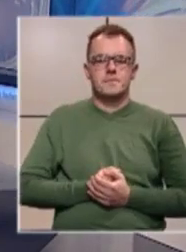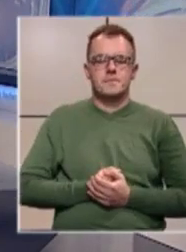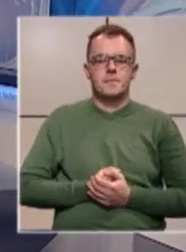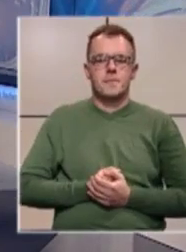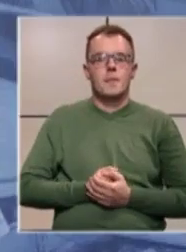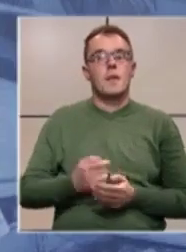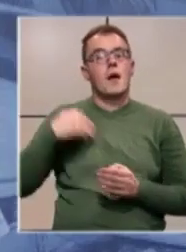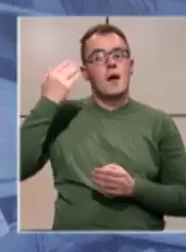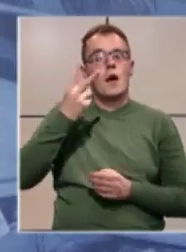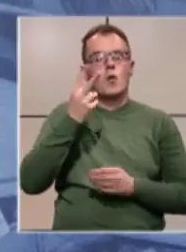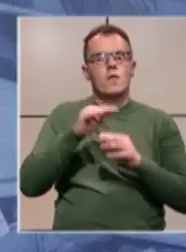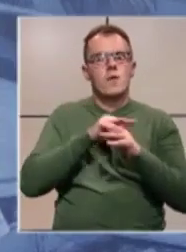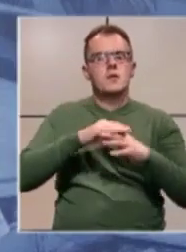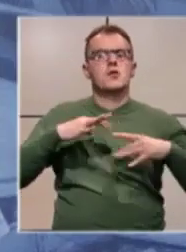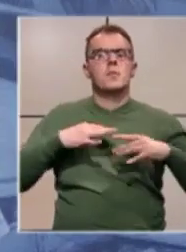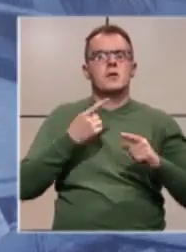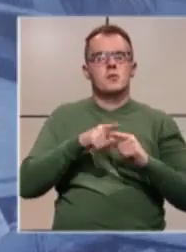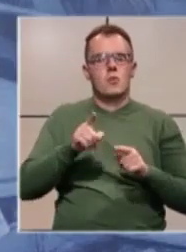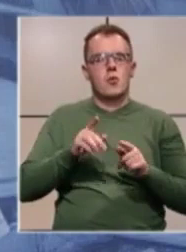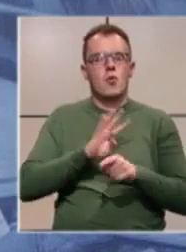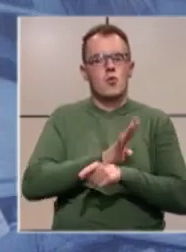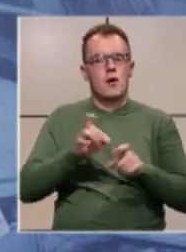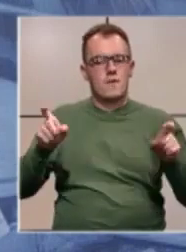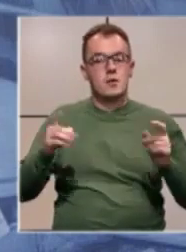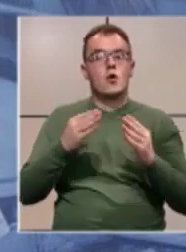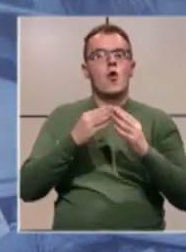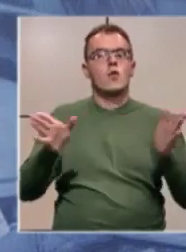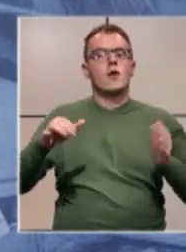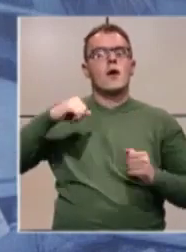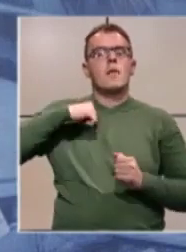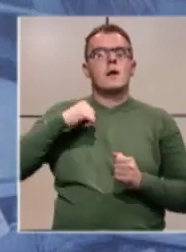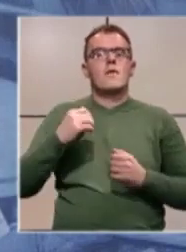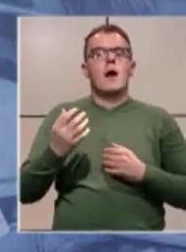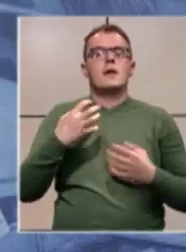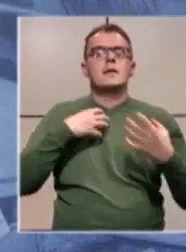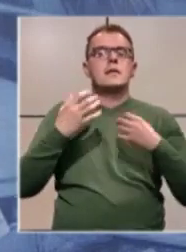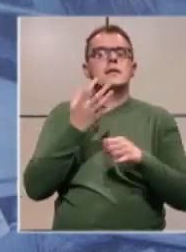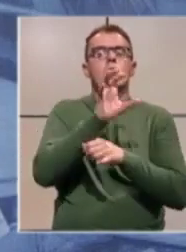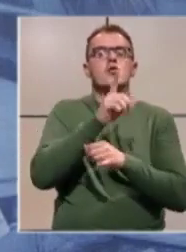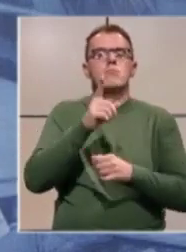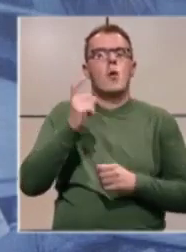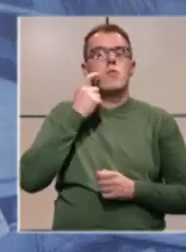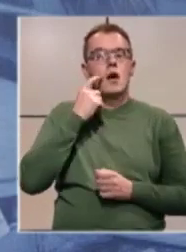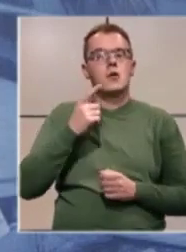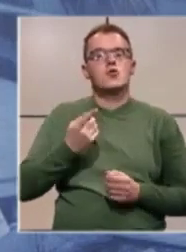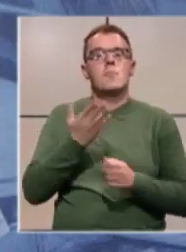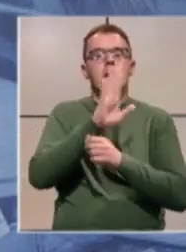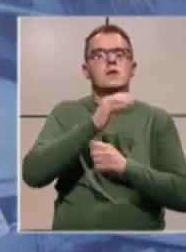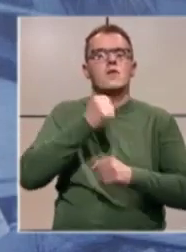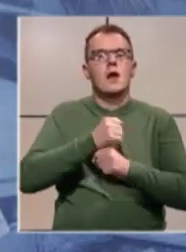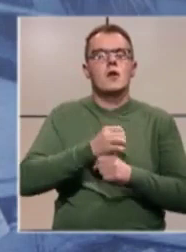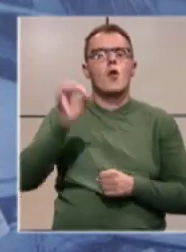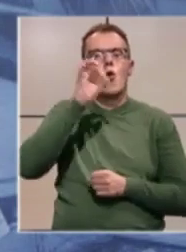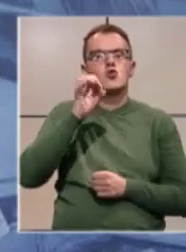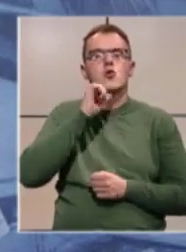je, Mihajla. Nakon dvomjesečne pauze zbog koronavirusa otvorena je prva izložba u Bihaću. Predstavljeni su radovi osnovaca i